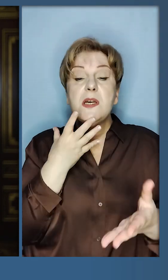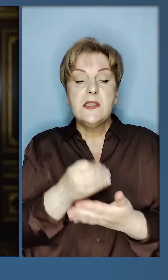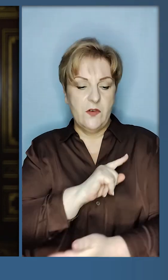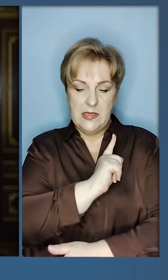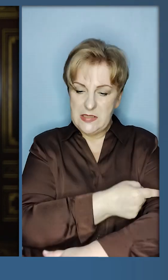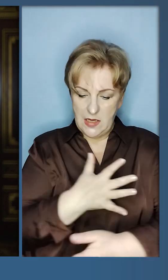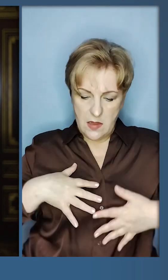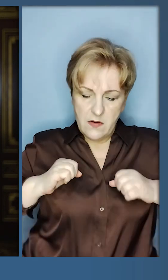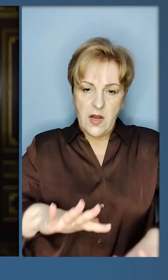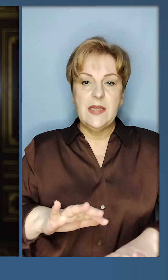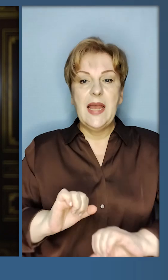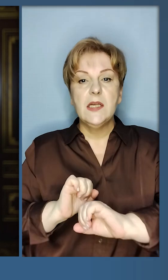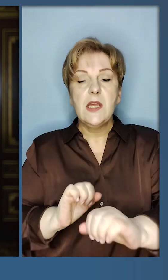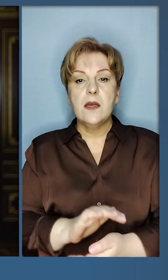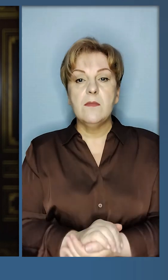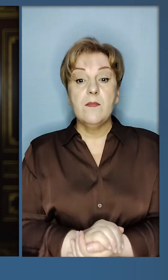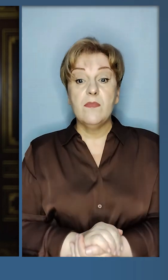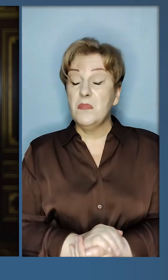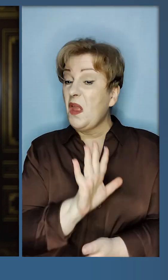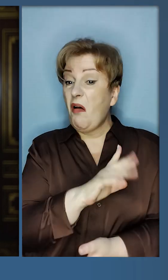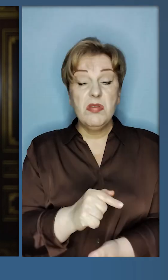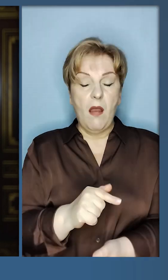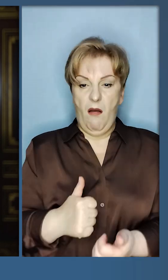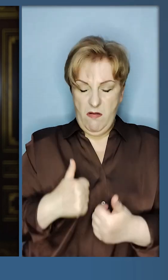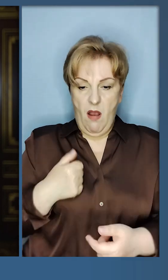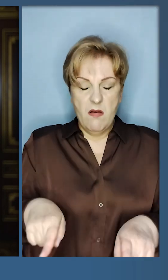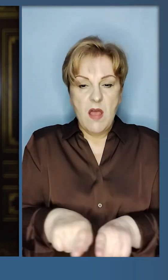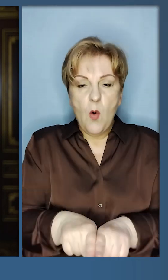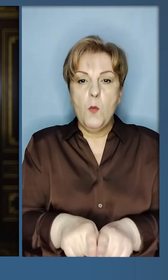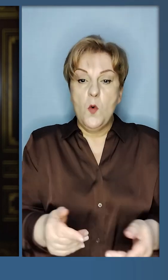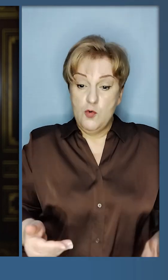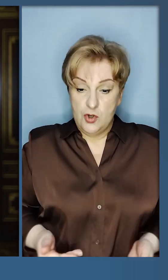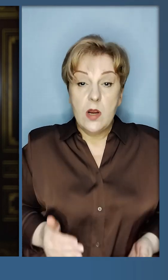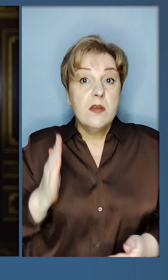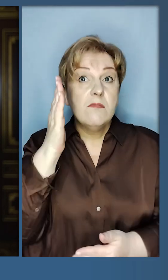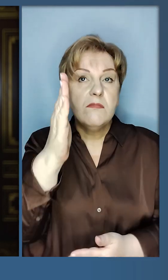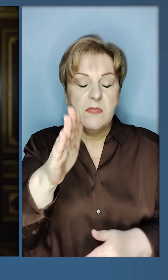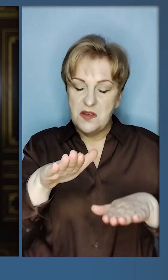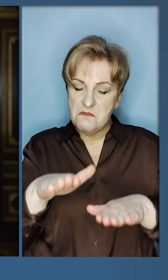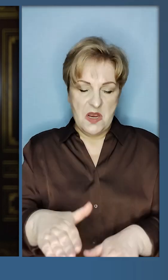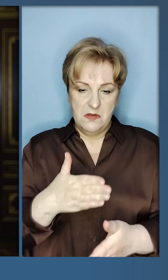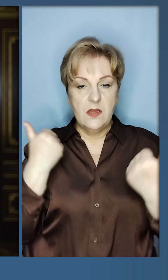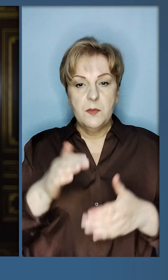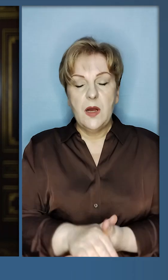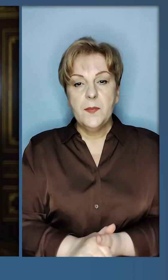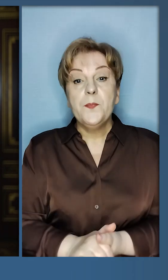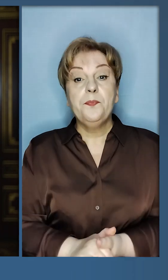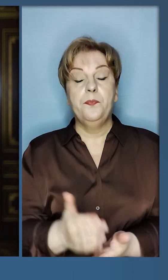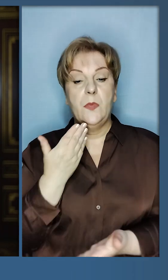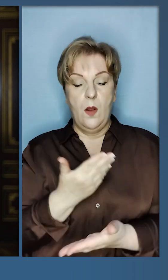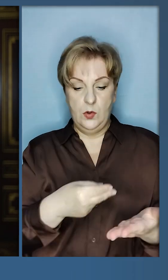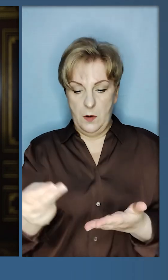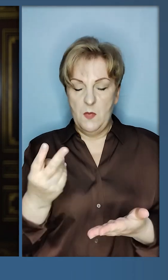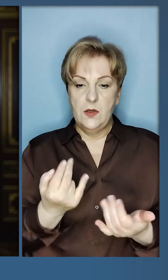свої сили віддає захист. Негідним в такому житті місця немає. І останнє.